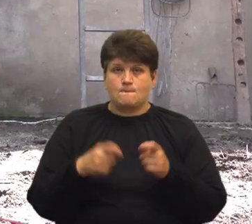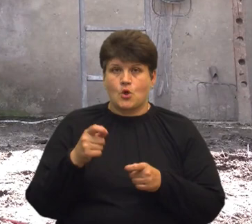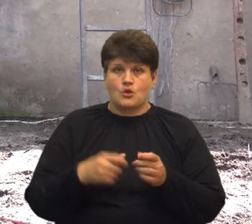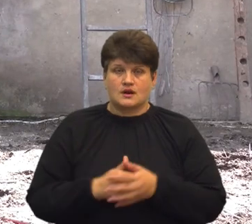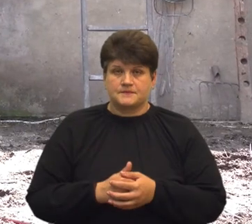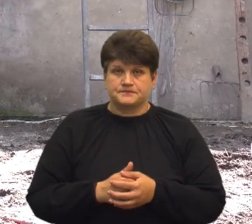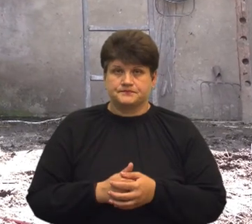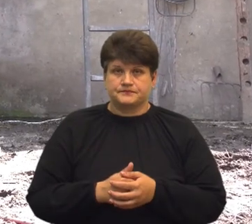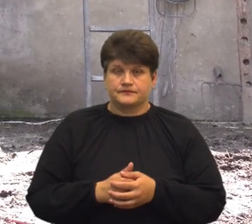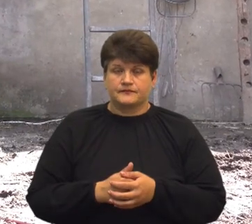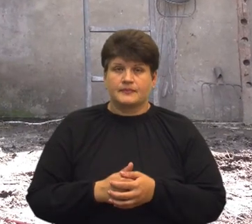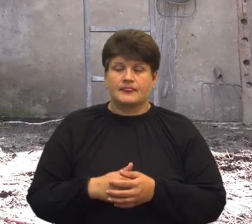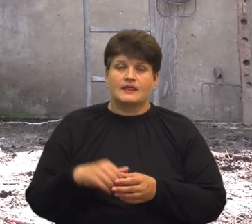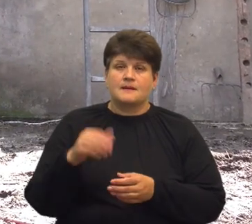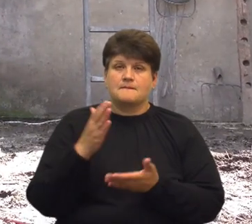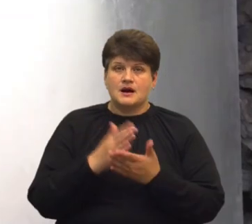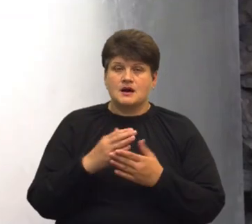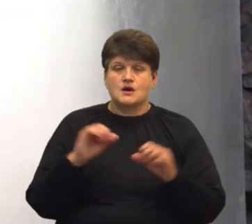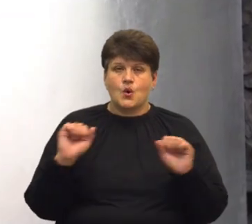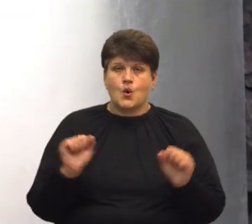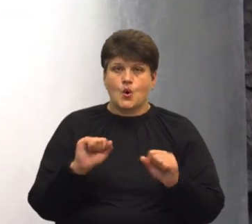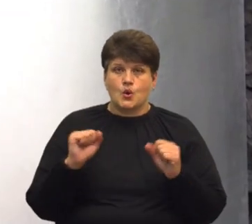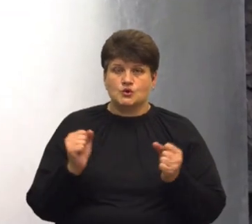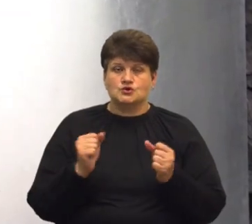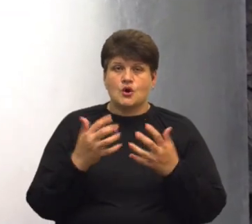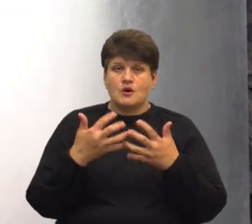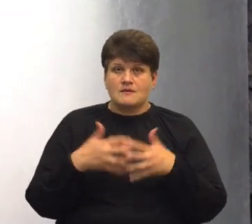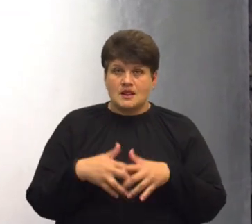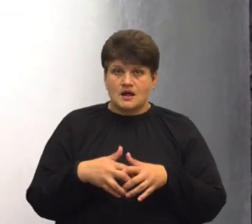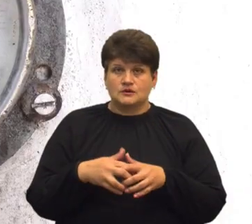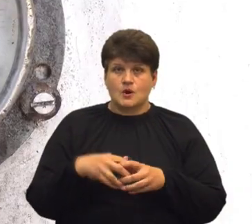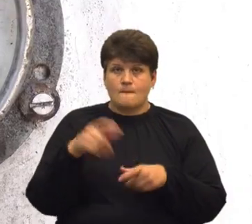Має Володимир й охолоджувальне обладнання. Молоко проціджує.